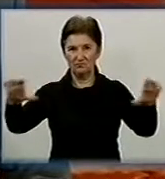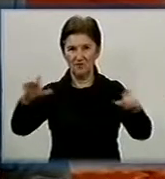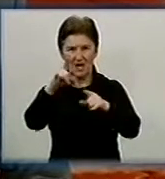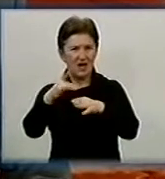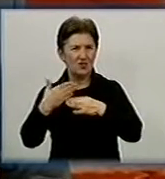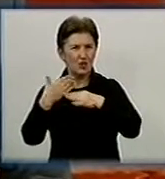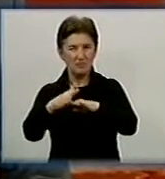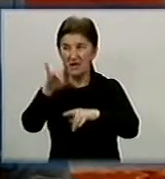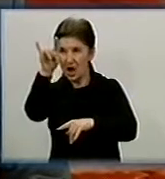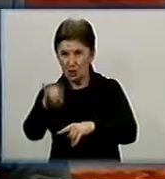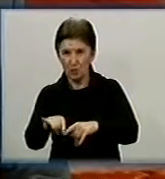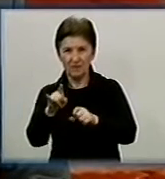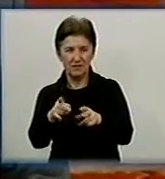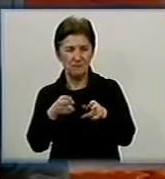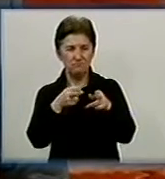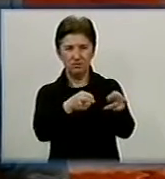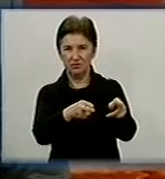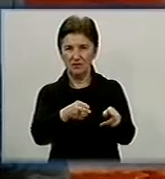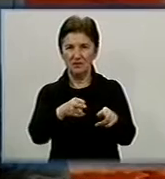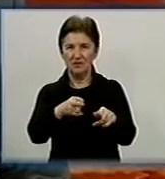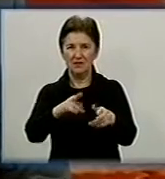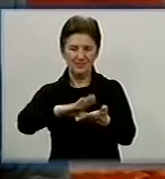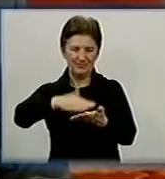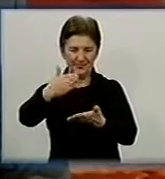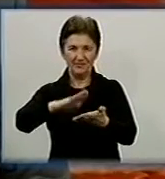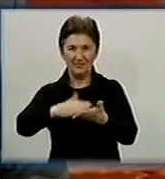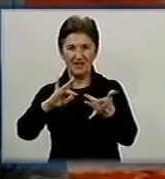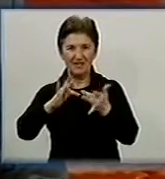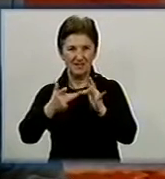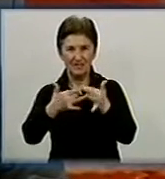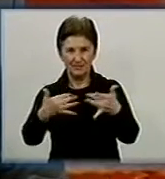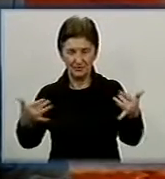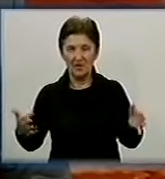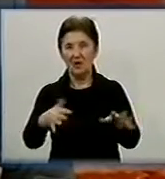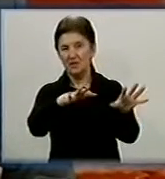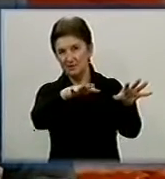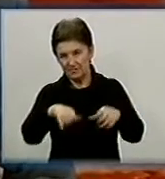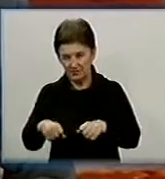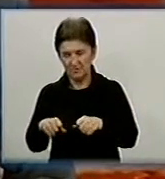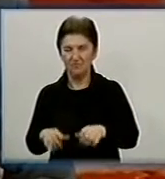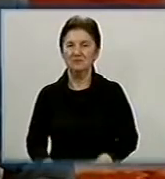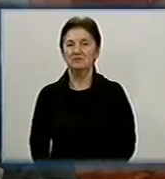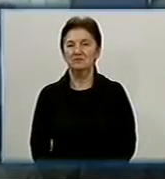оргтехніку із місцевого інтернату. Кому не догодила сільська рада, вже знає Ігор Токар.